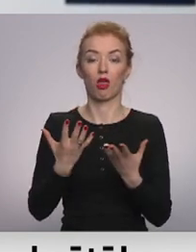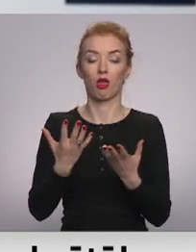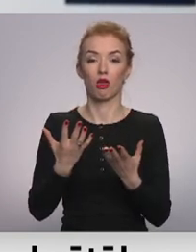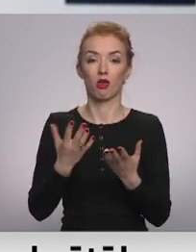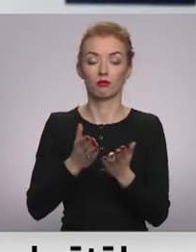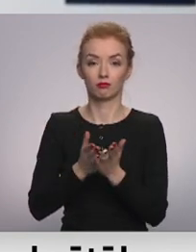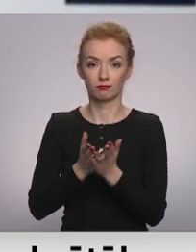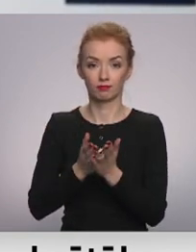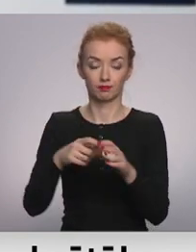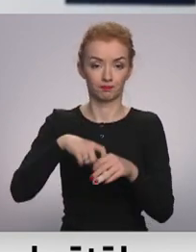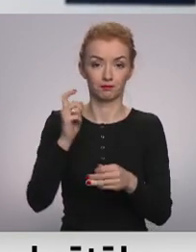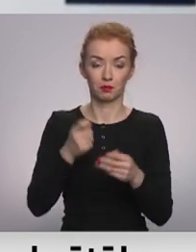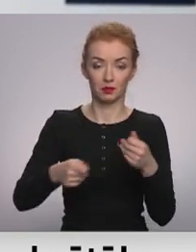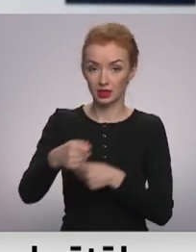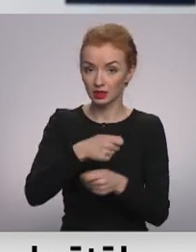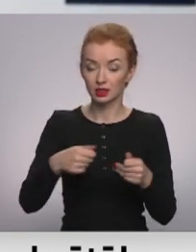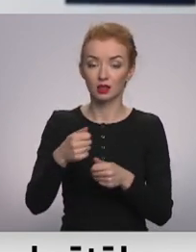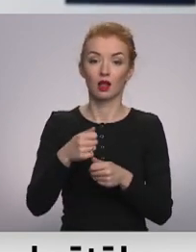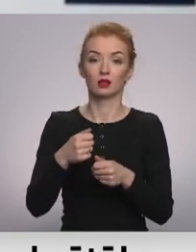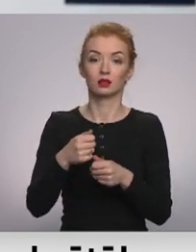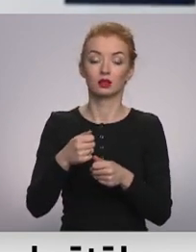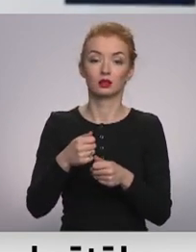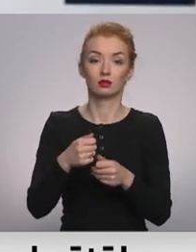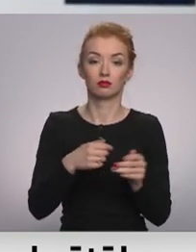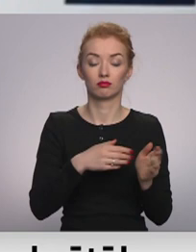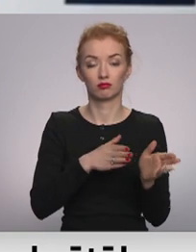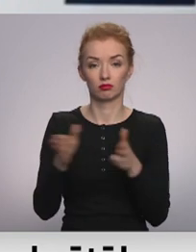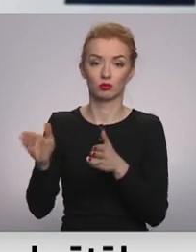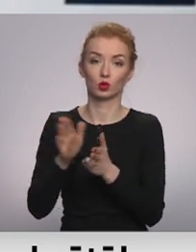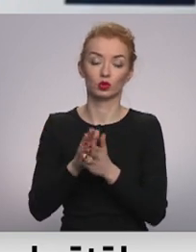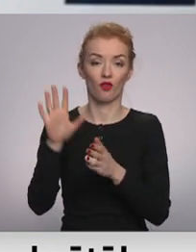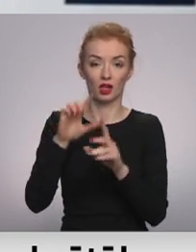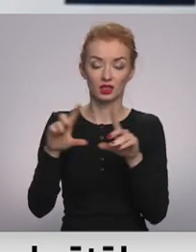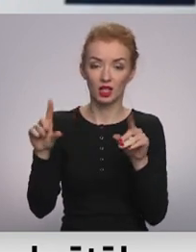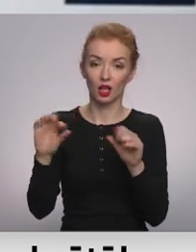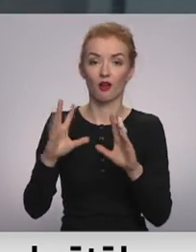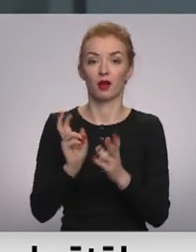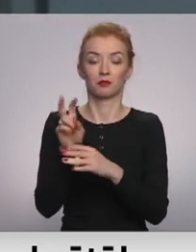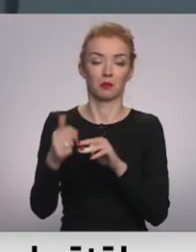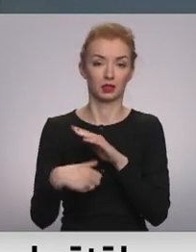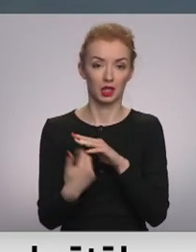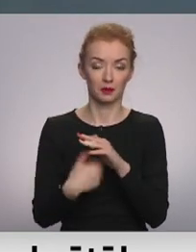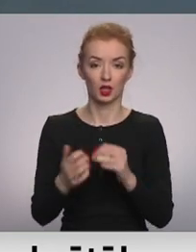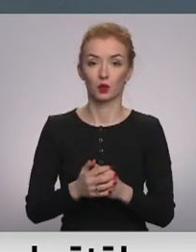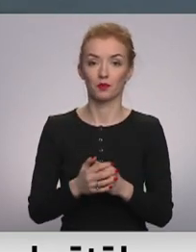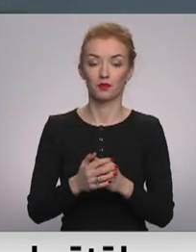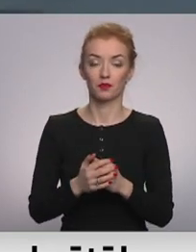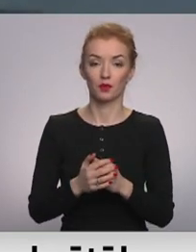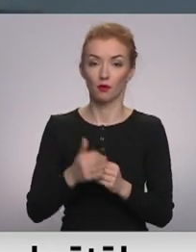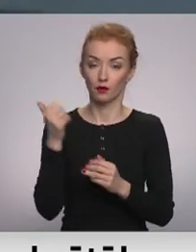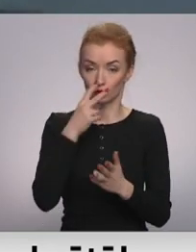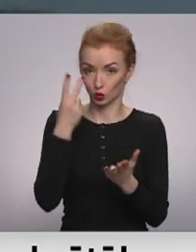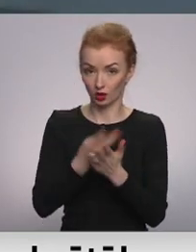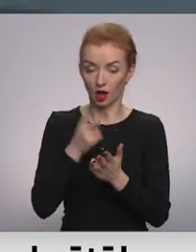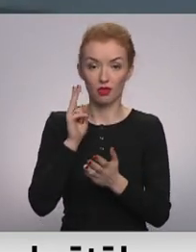un iet iesaisties kādā siltāk vai mazāk siltā iereņa krēslā, iet bezdarbniekos un tam līdzīgi. Pēc Rostovska domām